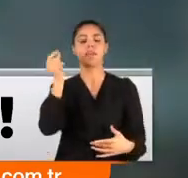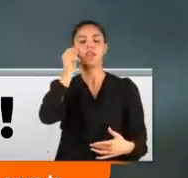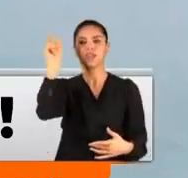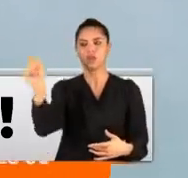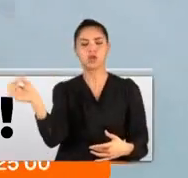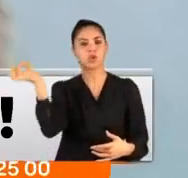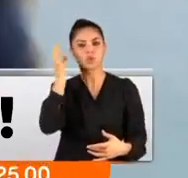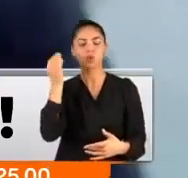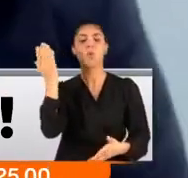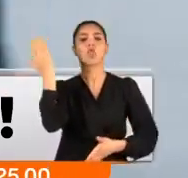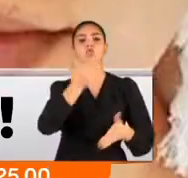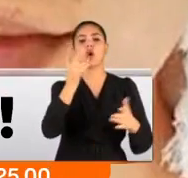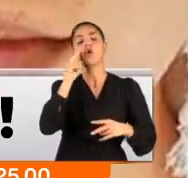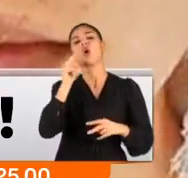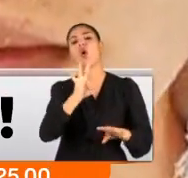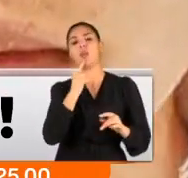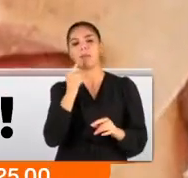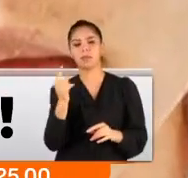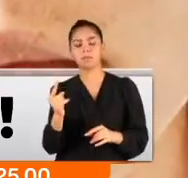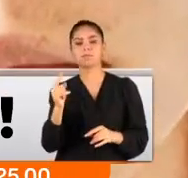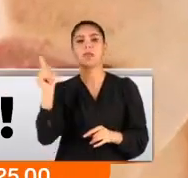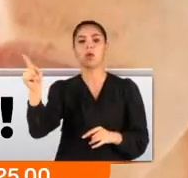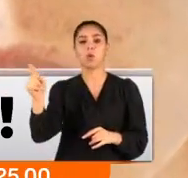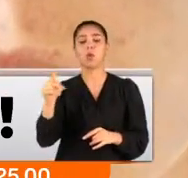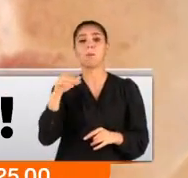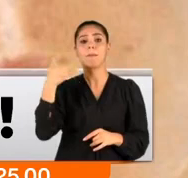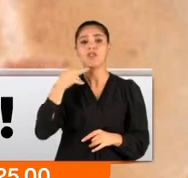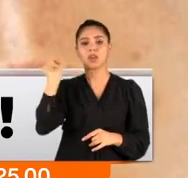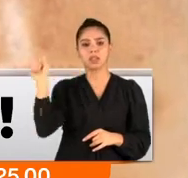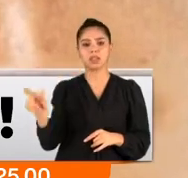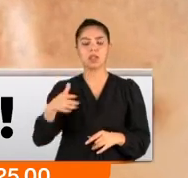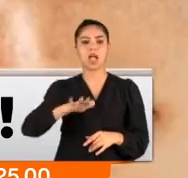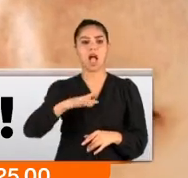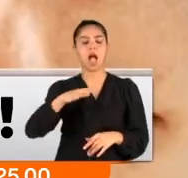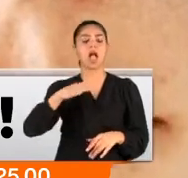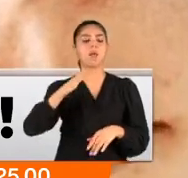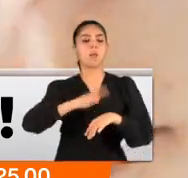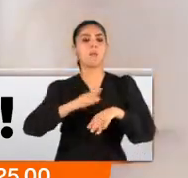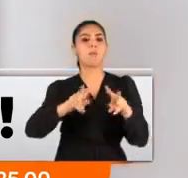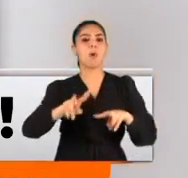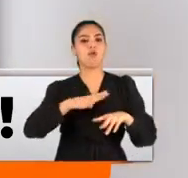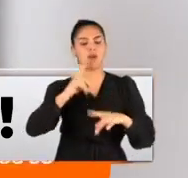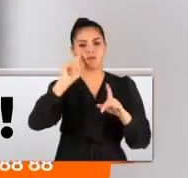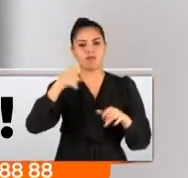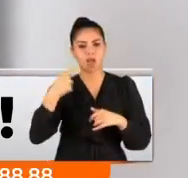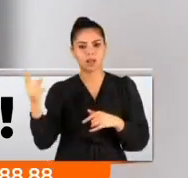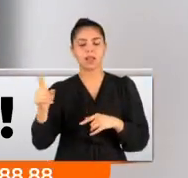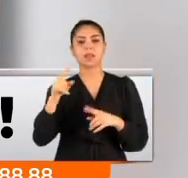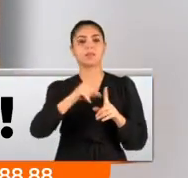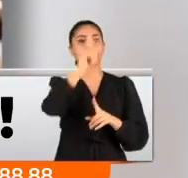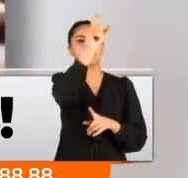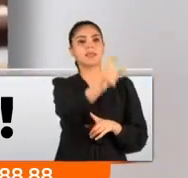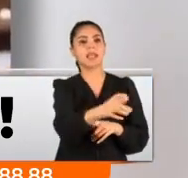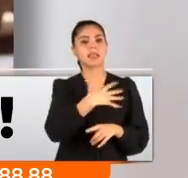ancak darp edildiğine dair bir şey görmediğini, diğeri ise genç kadının dizindeki morluğu fark ettiğini belirtti. Bunun üzerine Deniz